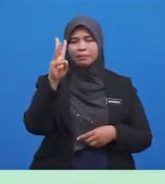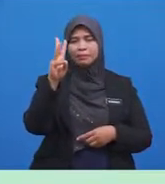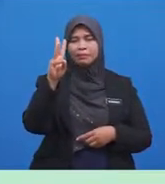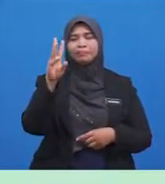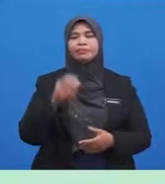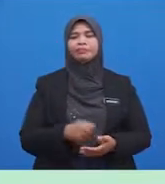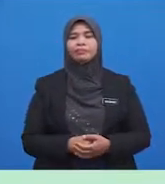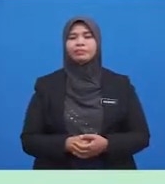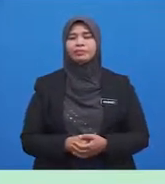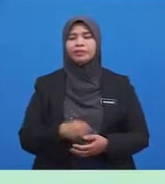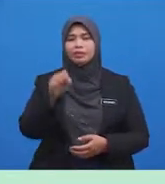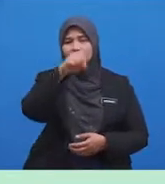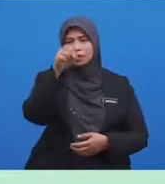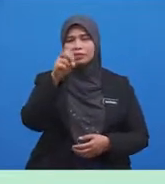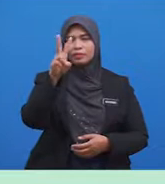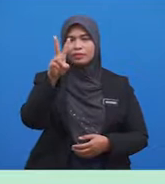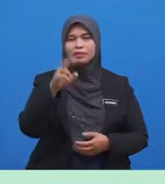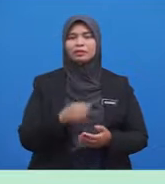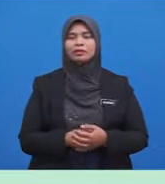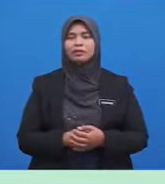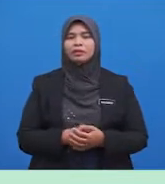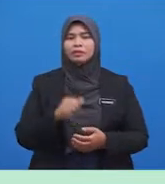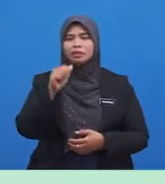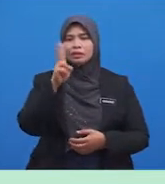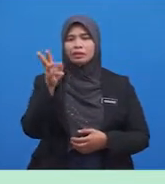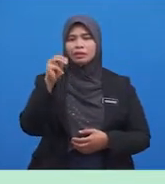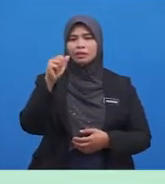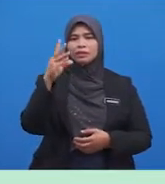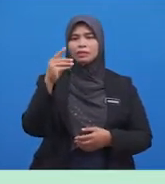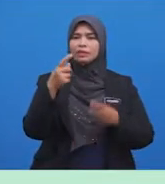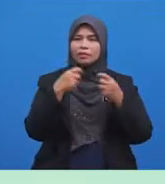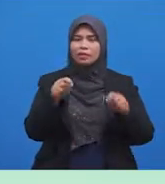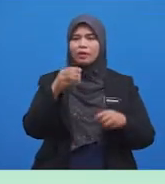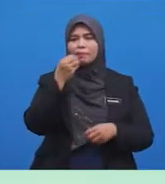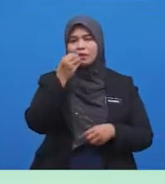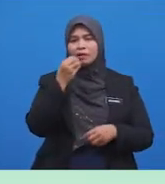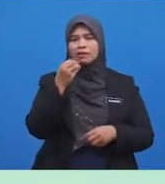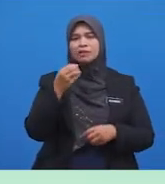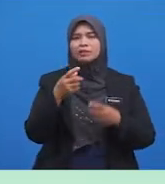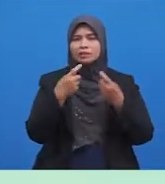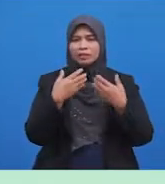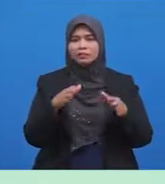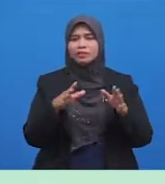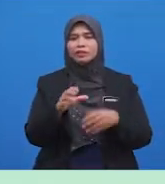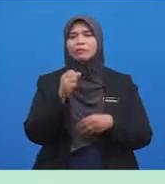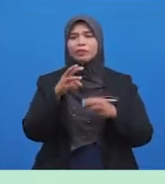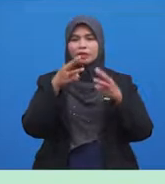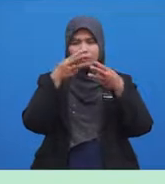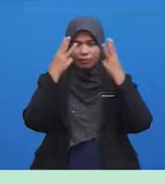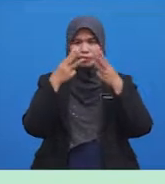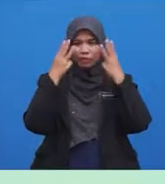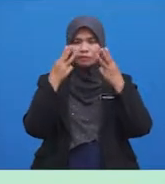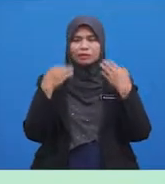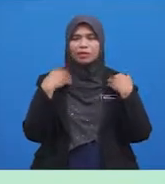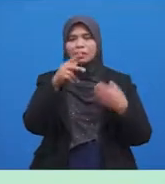Soalan Soalan Soalan Soalan Soalan Ahmad Ahmad telah Makan Keropok Selepas Mengambil Wuduk